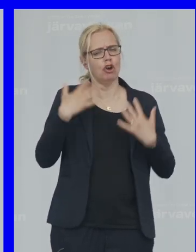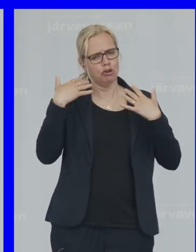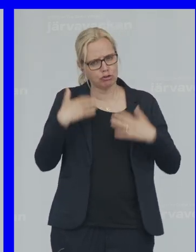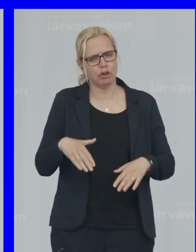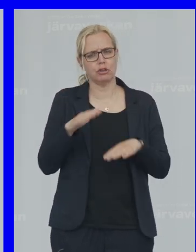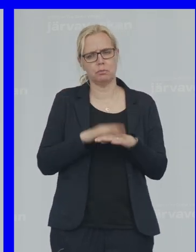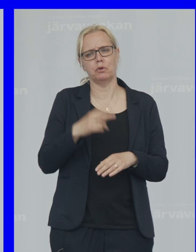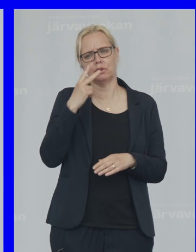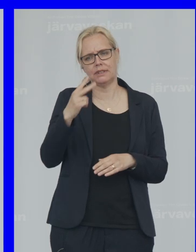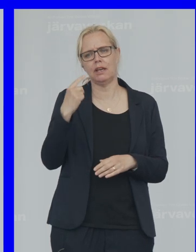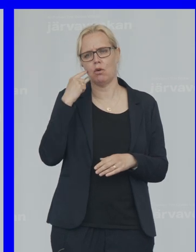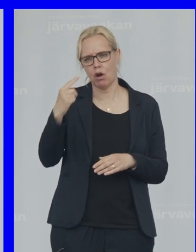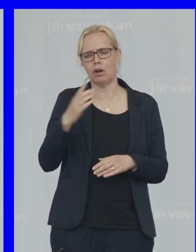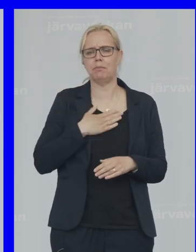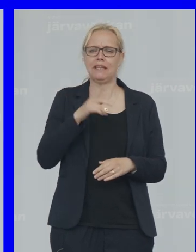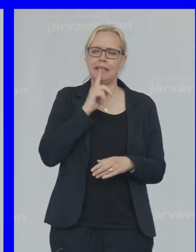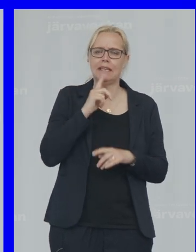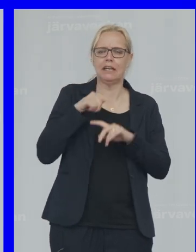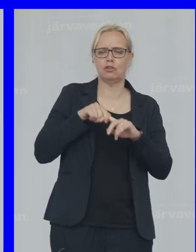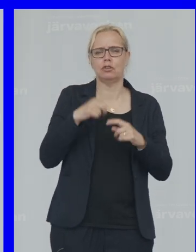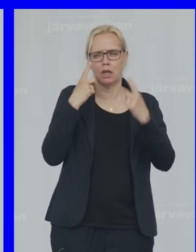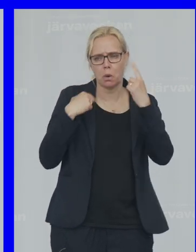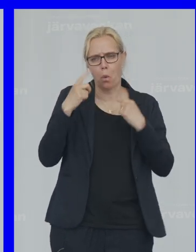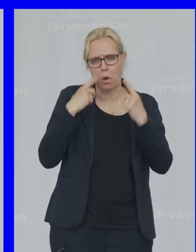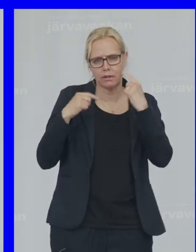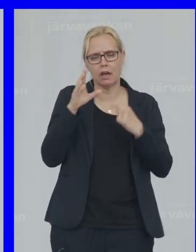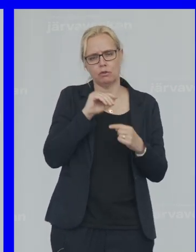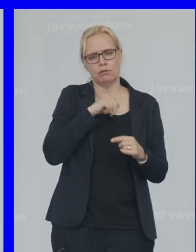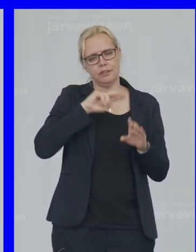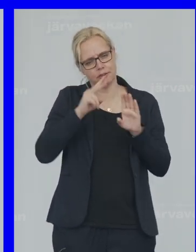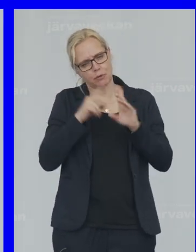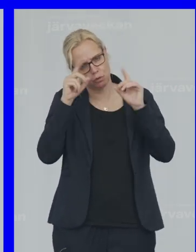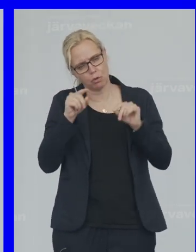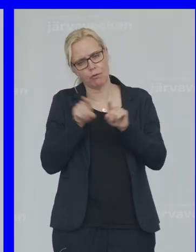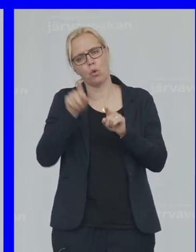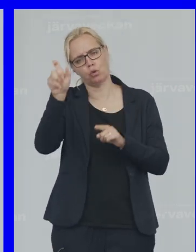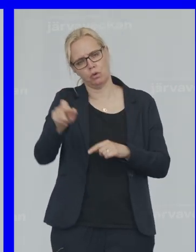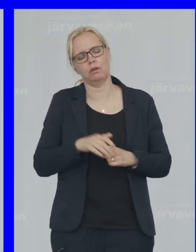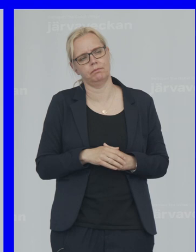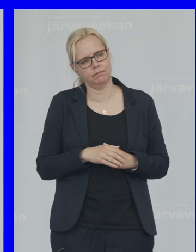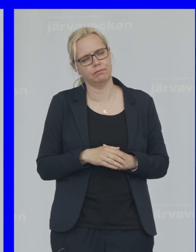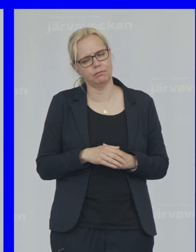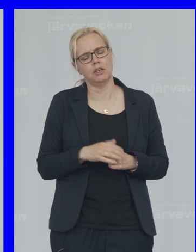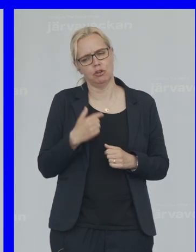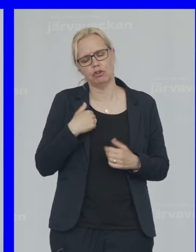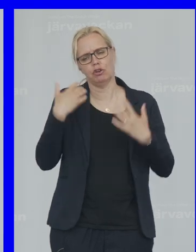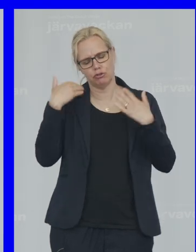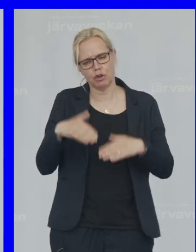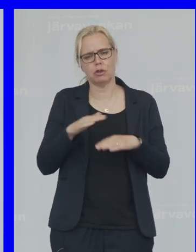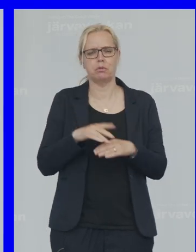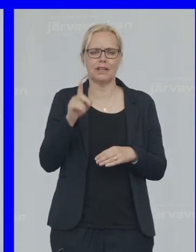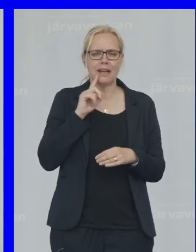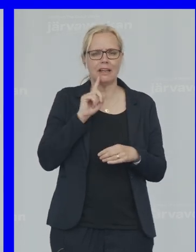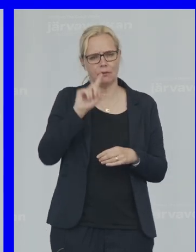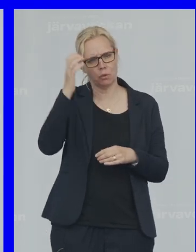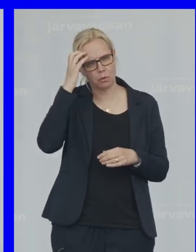På att se Och höra Min lilla syster Gråta När vi ska sova Hos honom Jag är trött På att alltid få ont